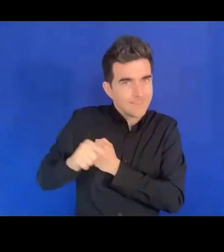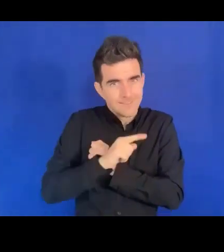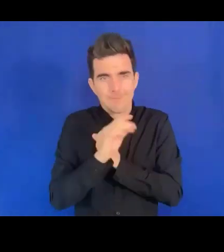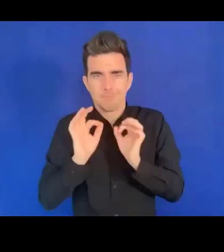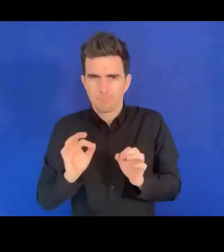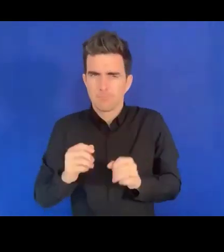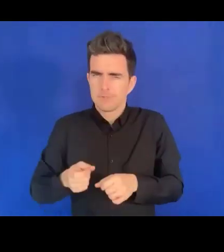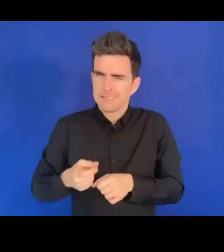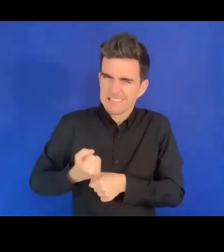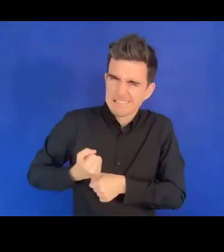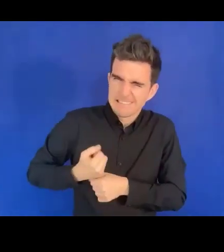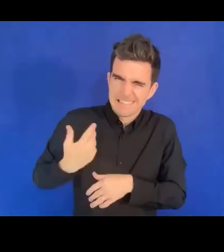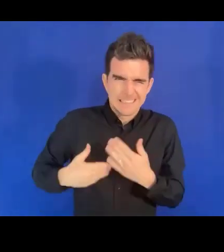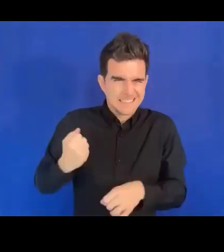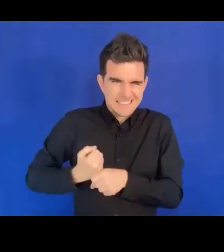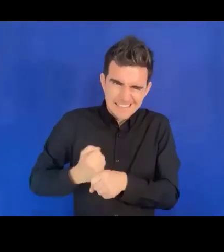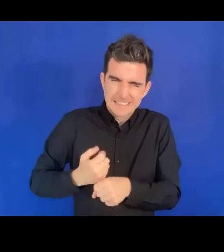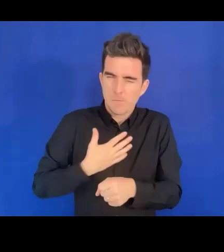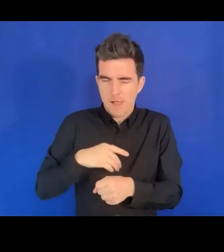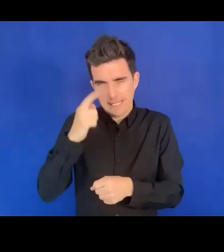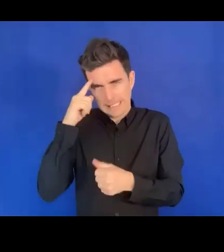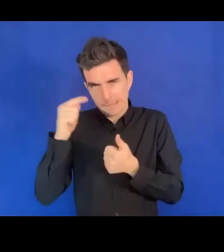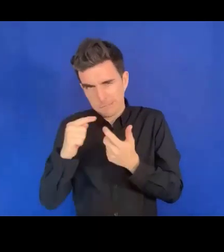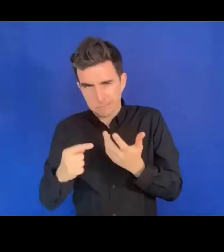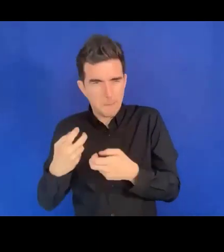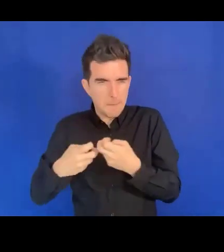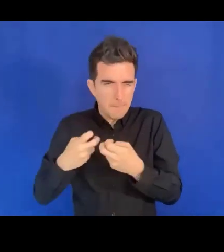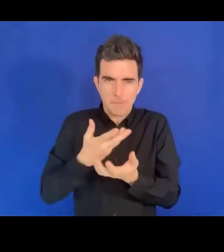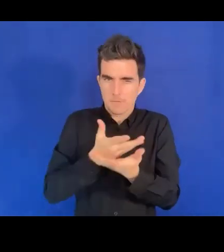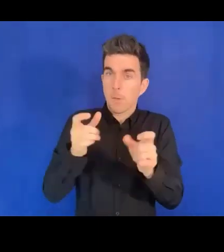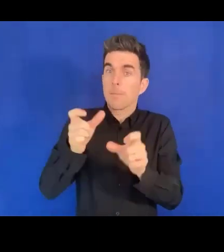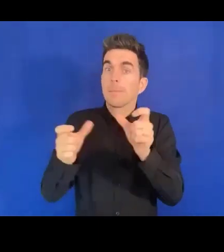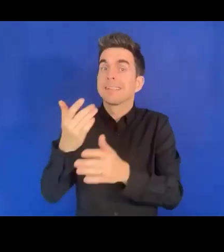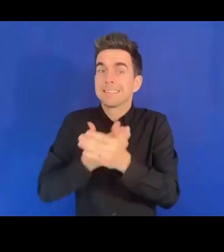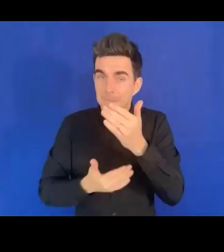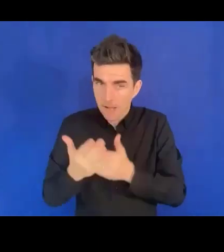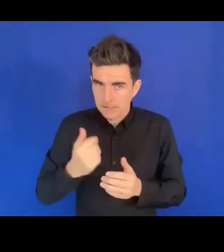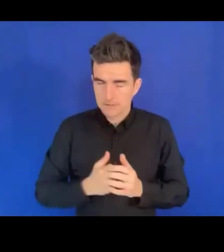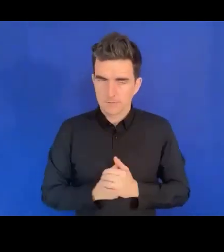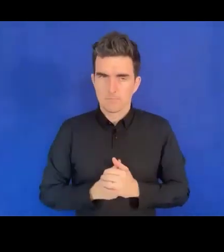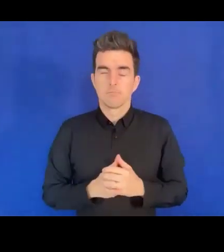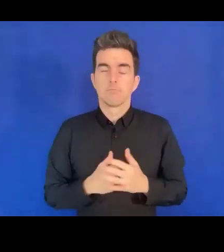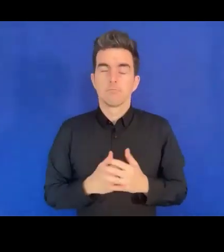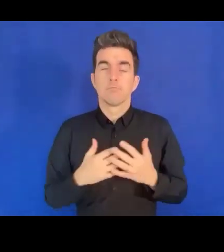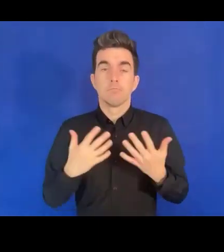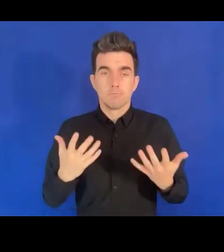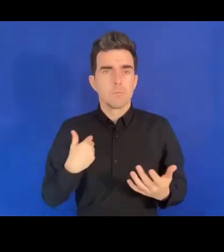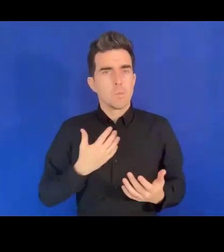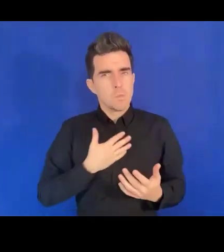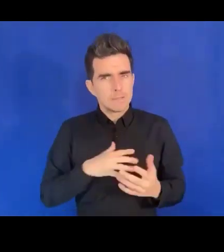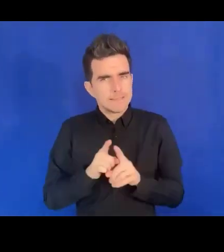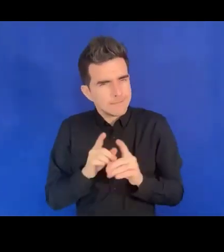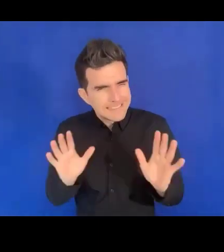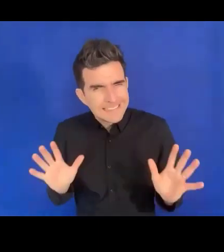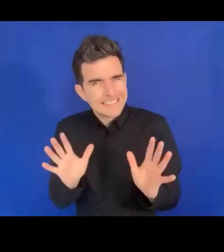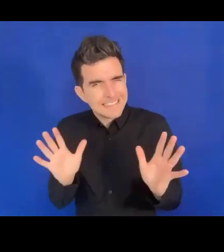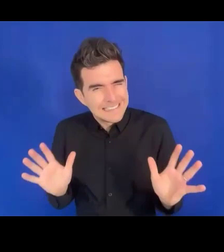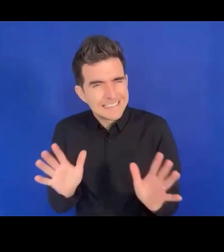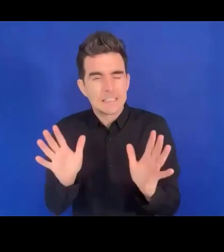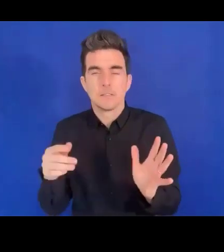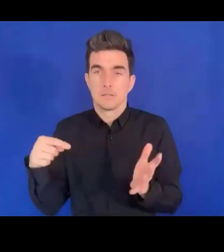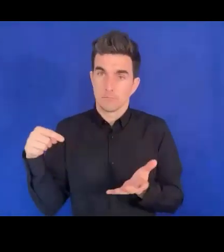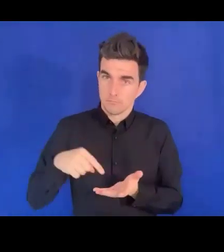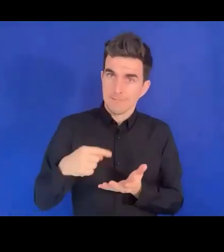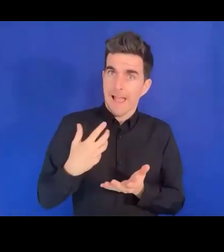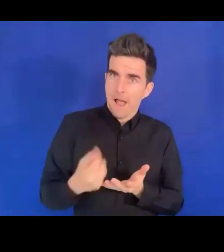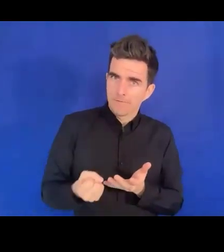insister sur l'utilisation de cet instrument pour les